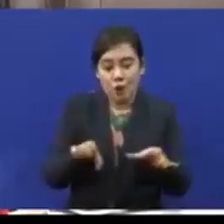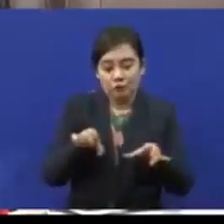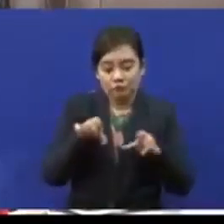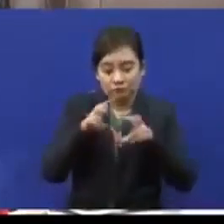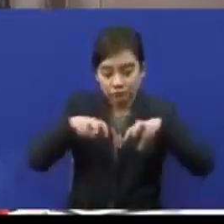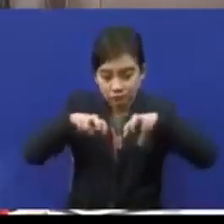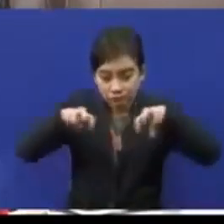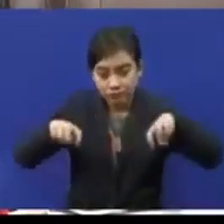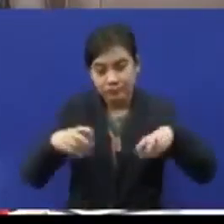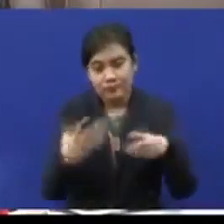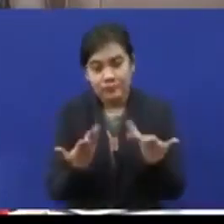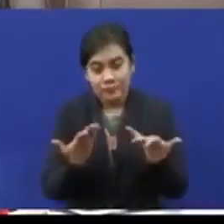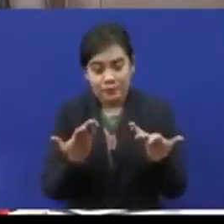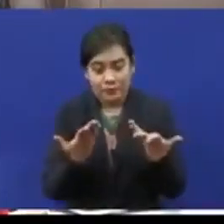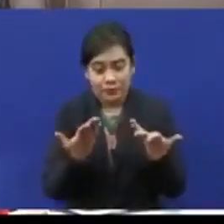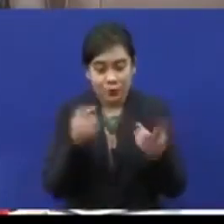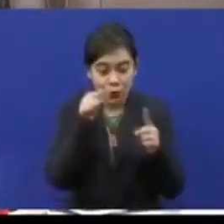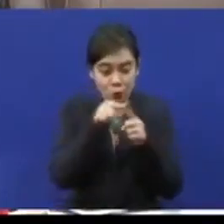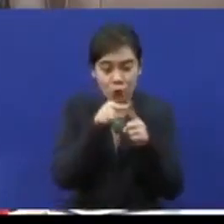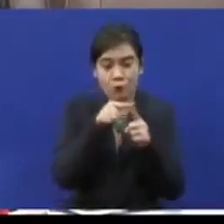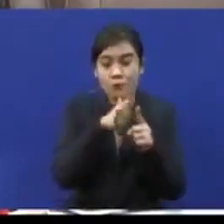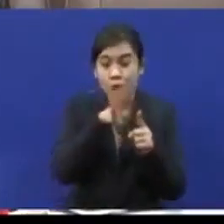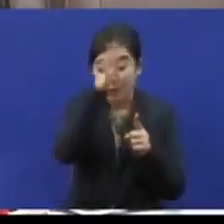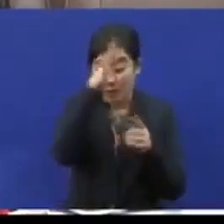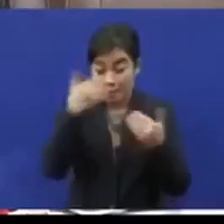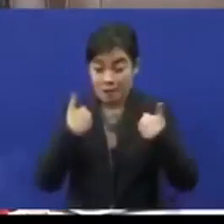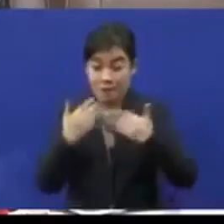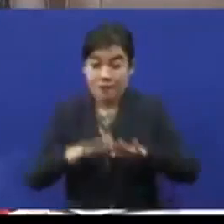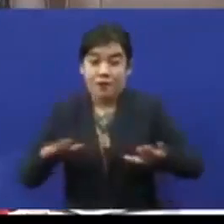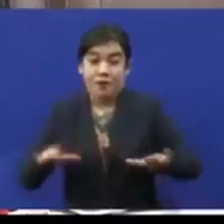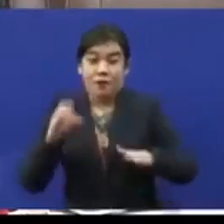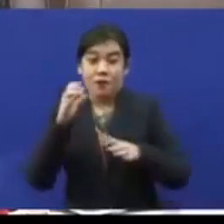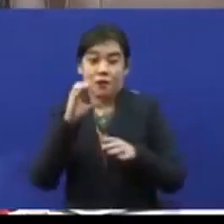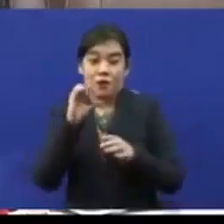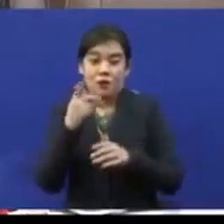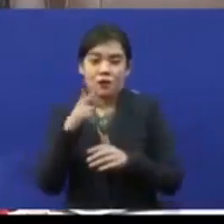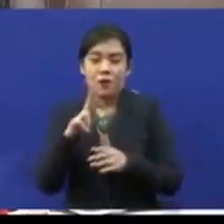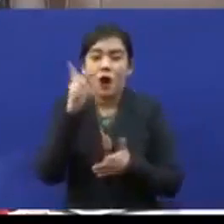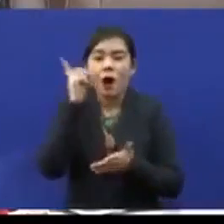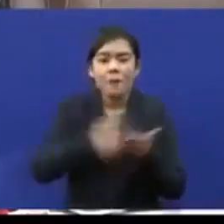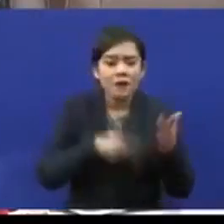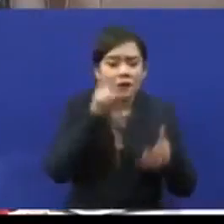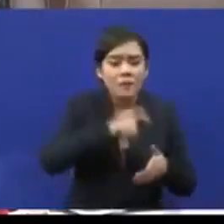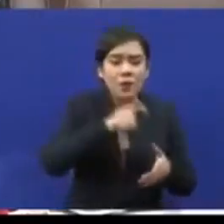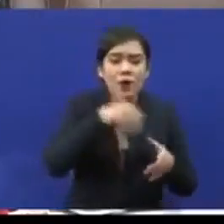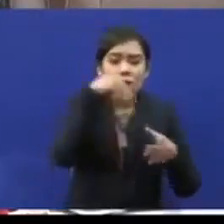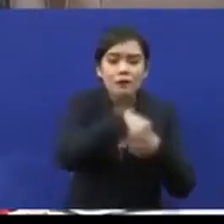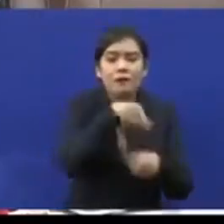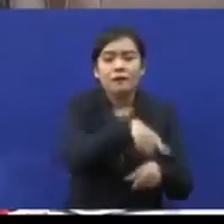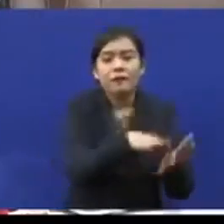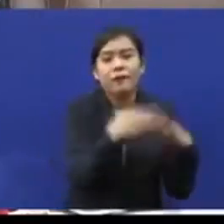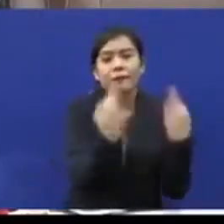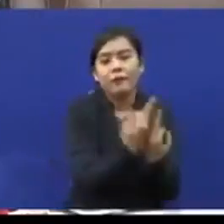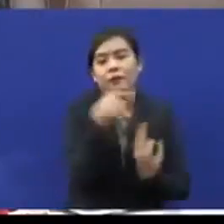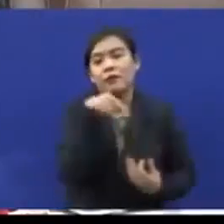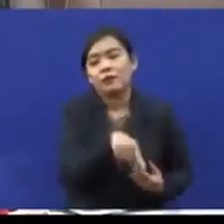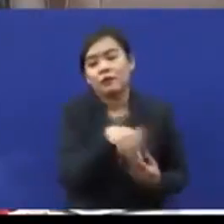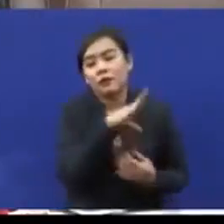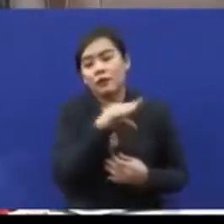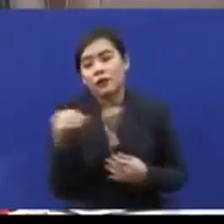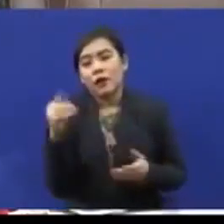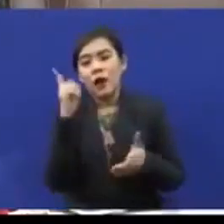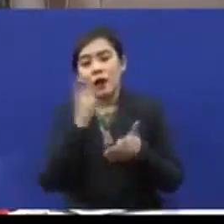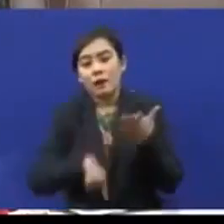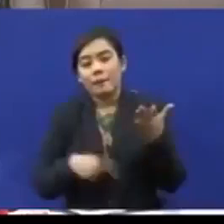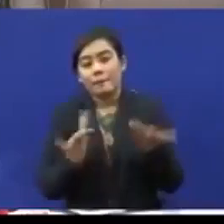ibu bapa yang ada anak-anak OKU untuk mengkaji dengan sistematik apakah keperluan mereka, apakah